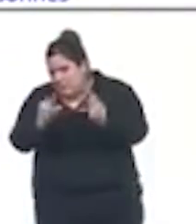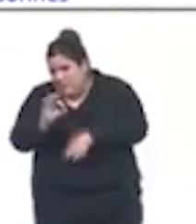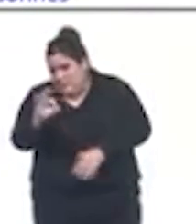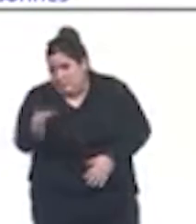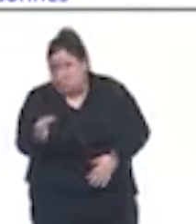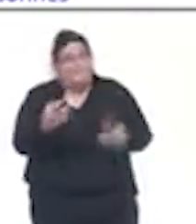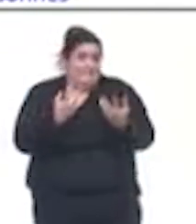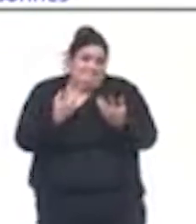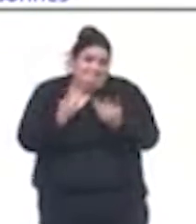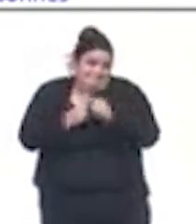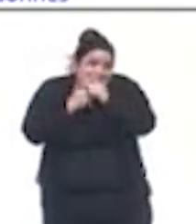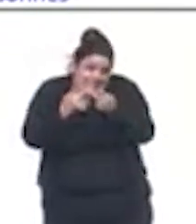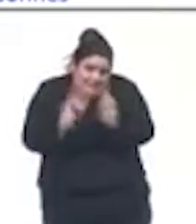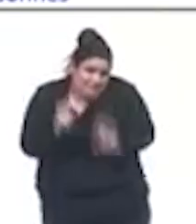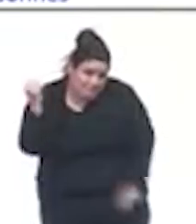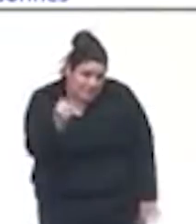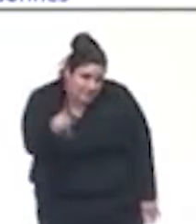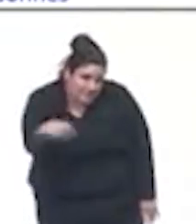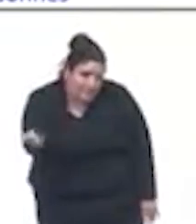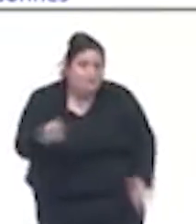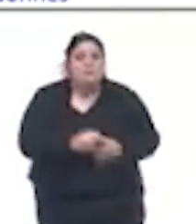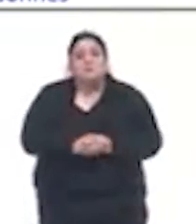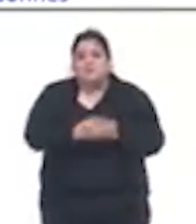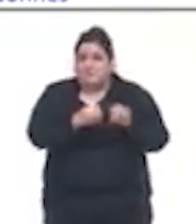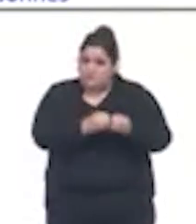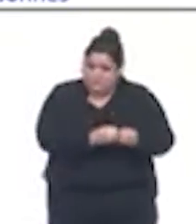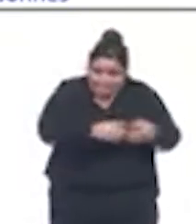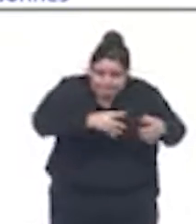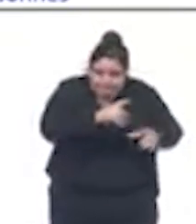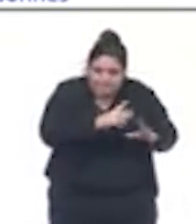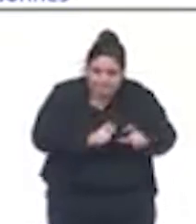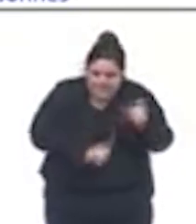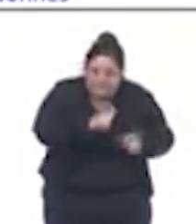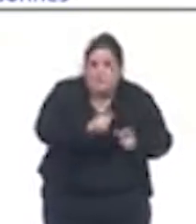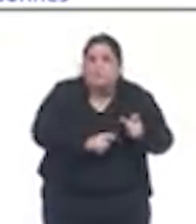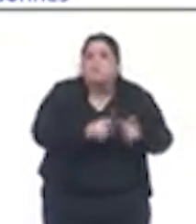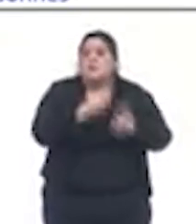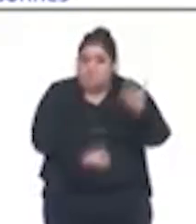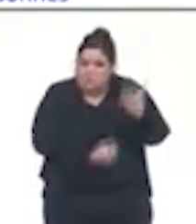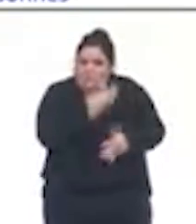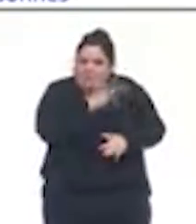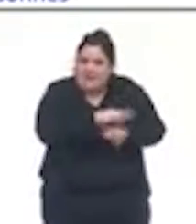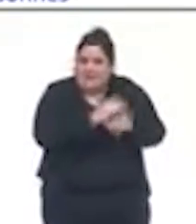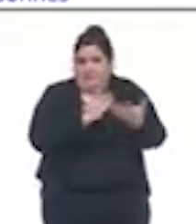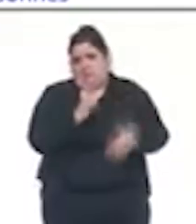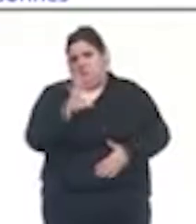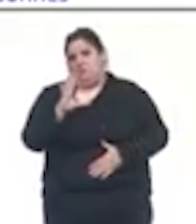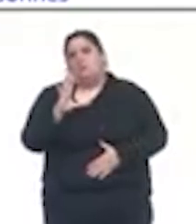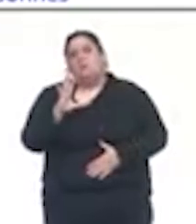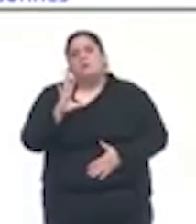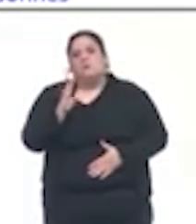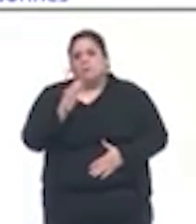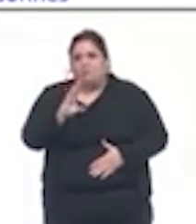'ailleurs une métropole, c'est l'augmentation du taux d'incidence au-dessus de 150. C'est un taux d'incidence chez les personnes âgées qui